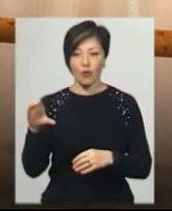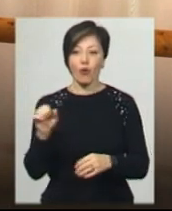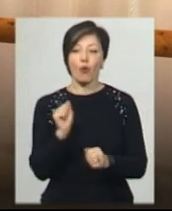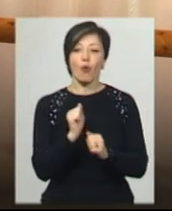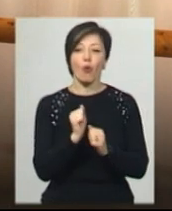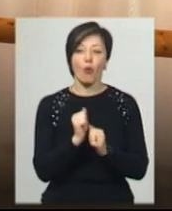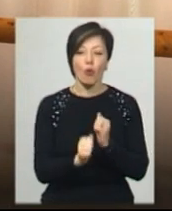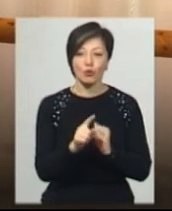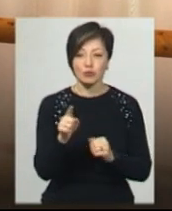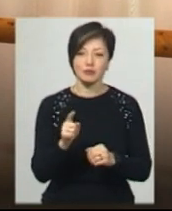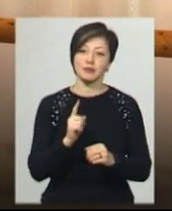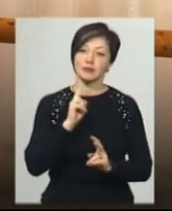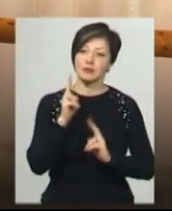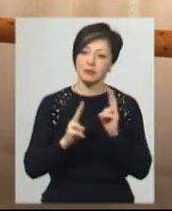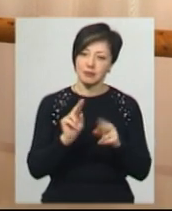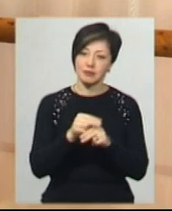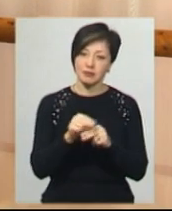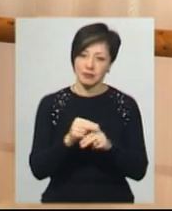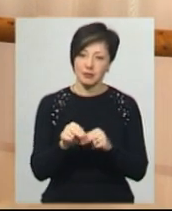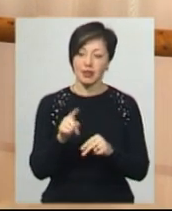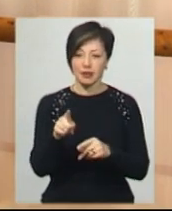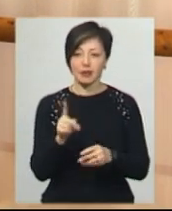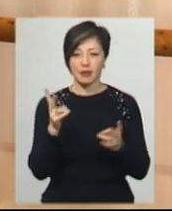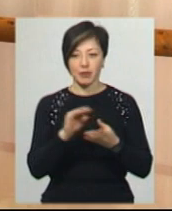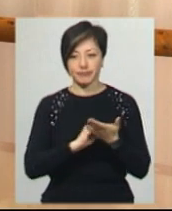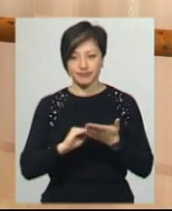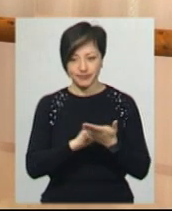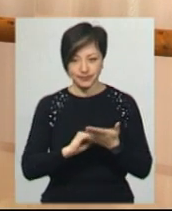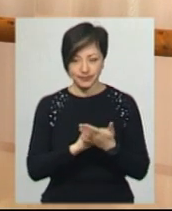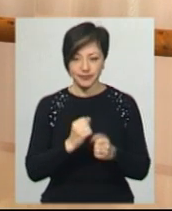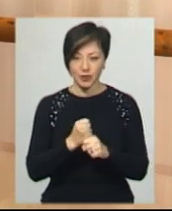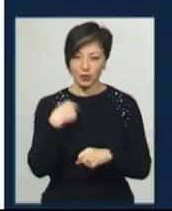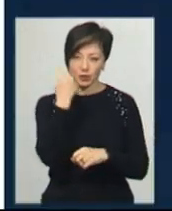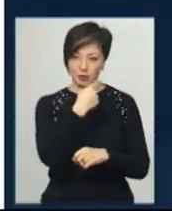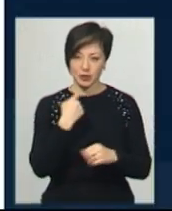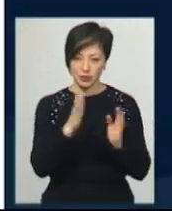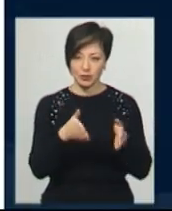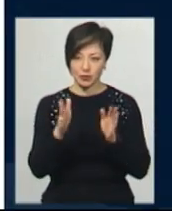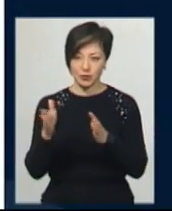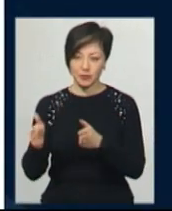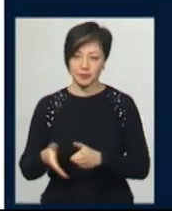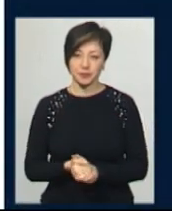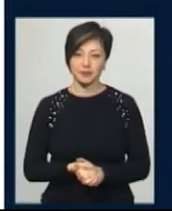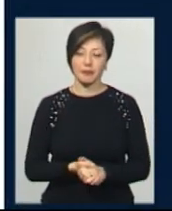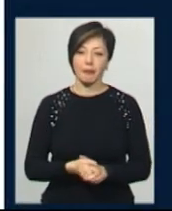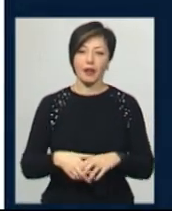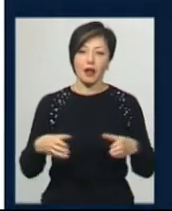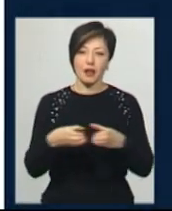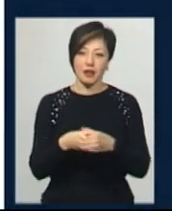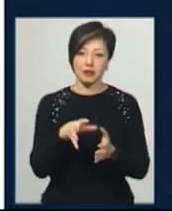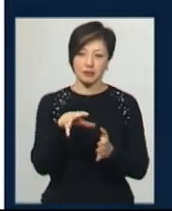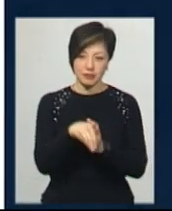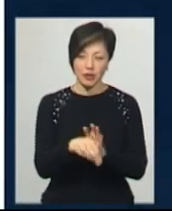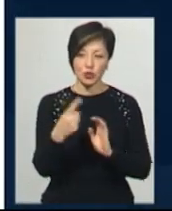зробила зауваження, ви знаєте, над чим треба попрацювати особисто. В ансамблі «Альборада» займаються 120